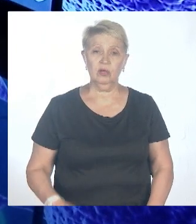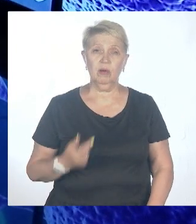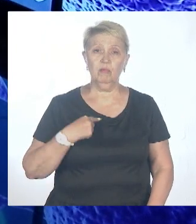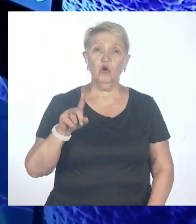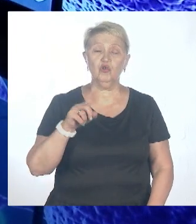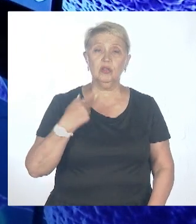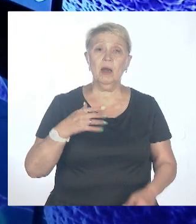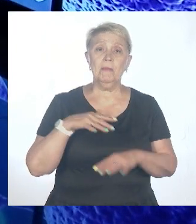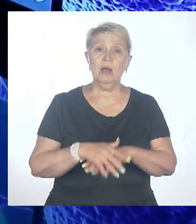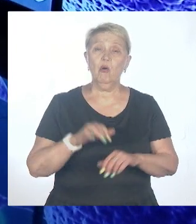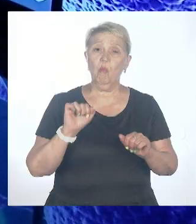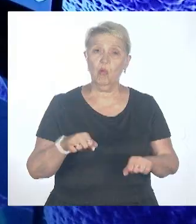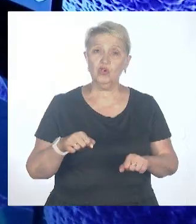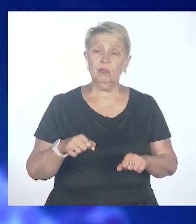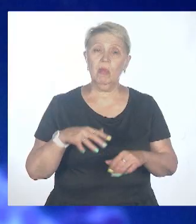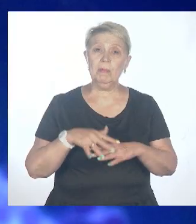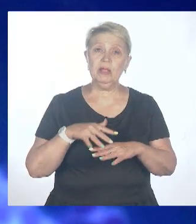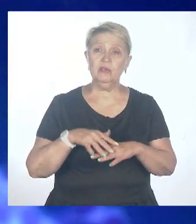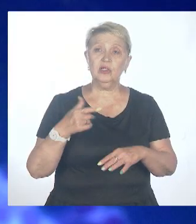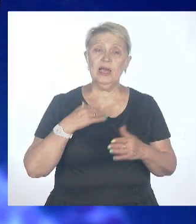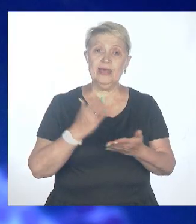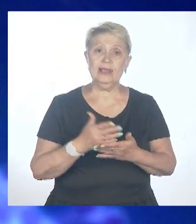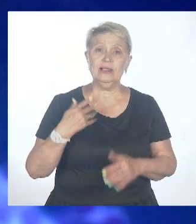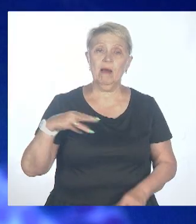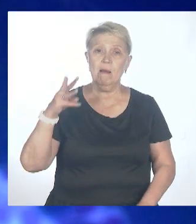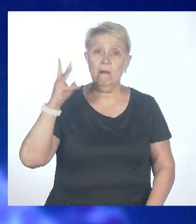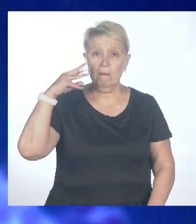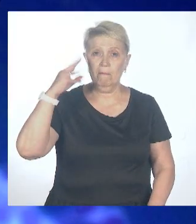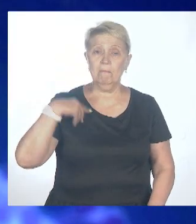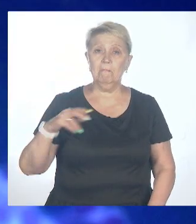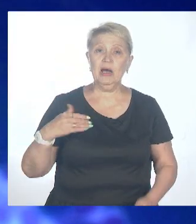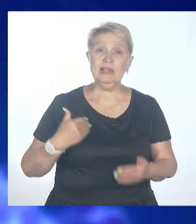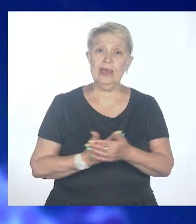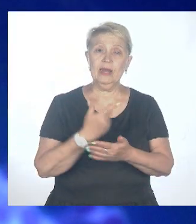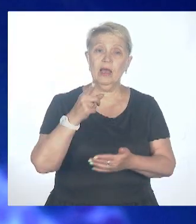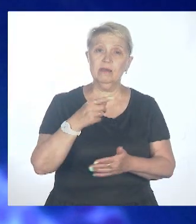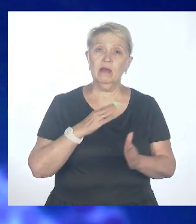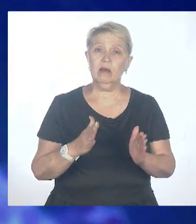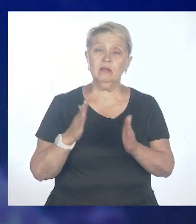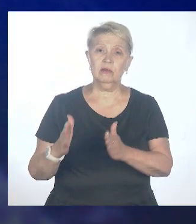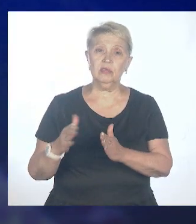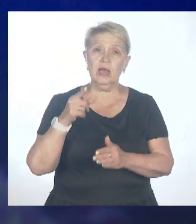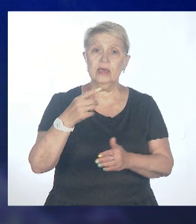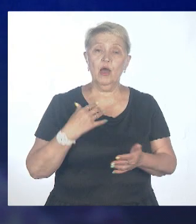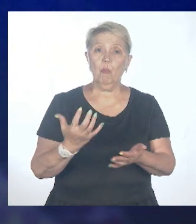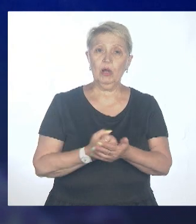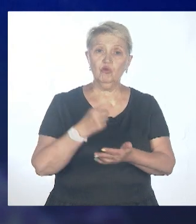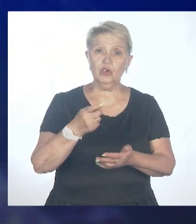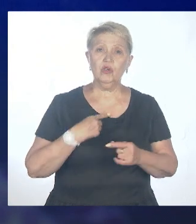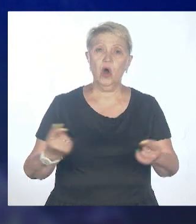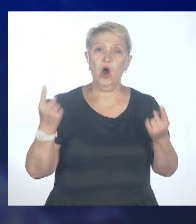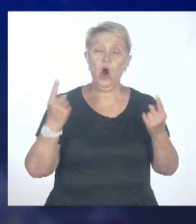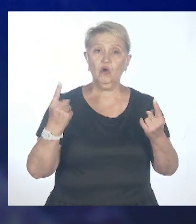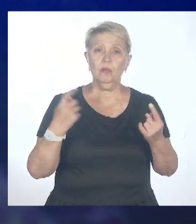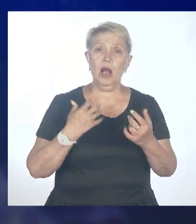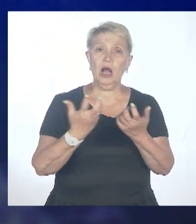математически уже можем делать. И да, действительно, есть модели, которые сейчас работают. Они корректируются, они получают огромное количество